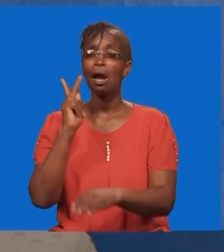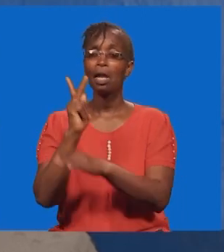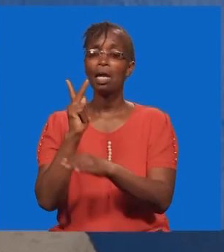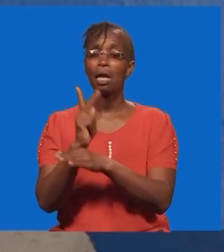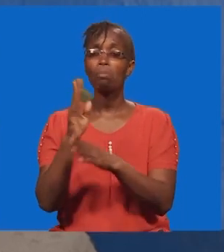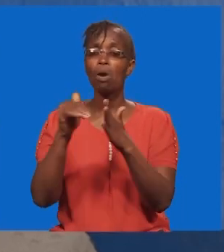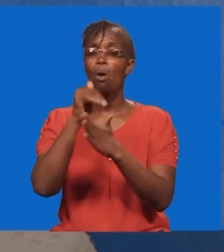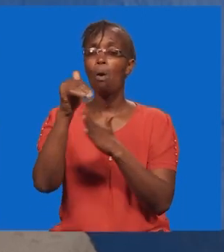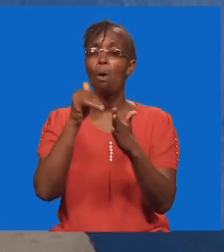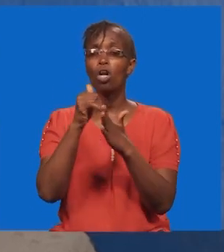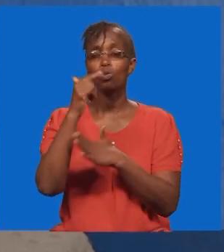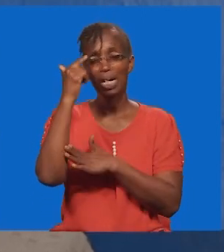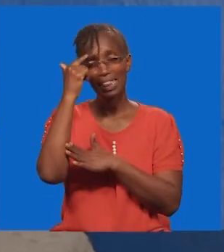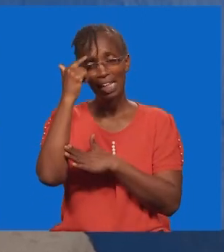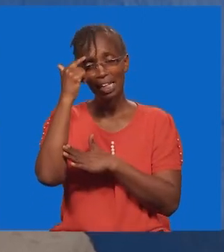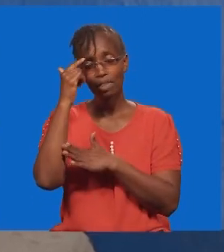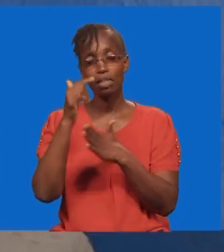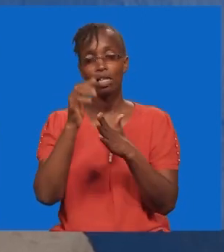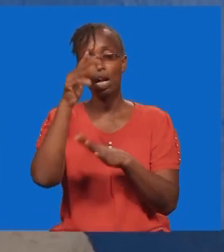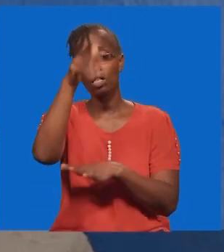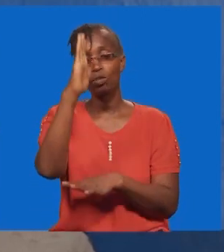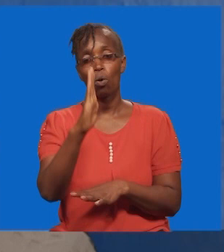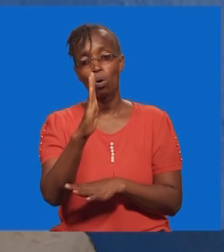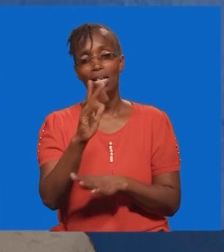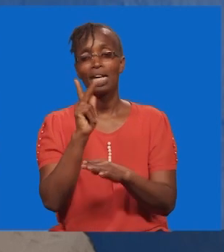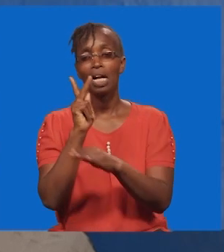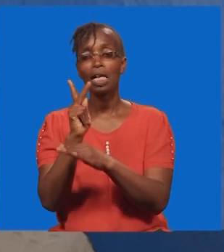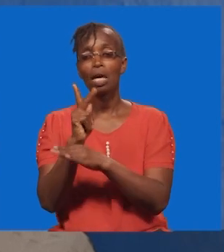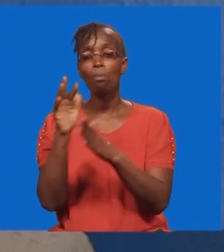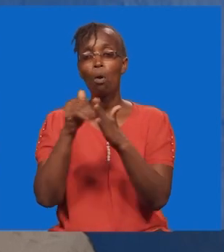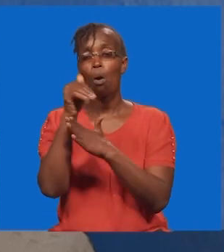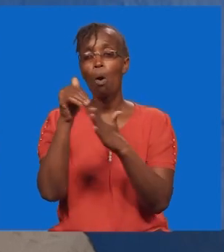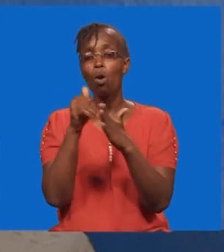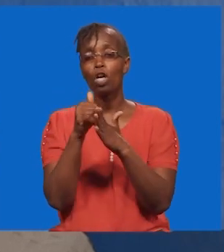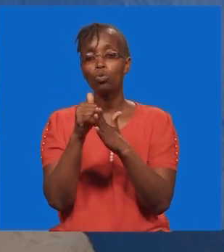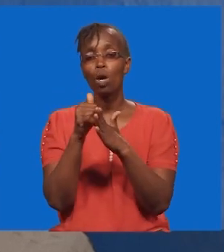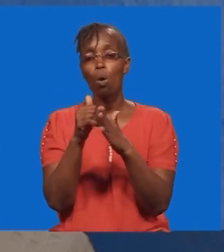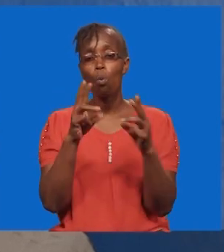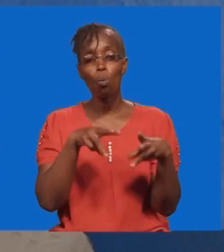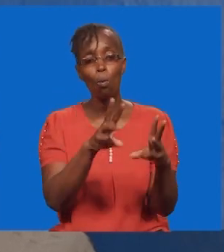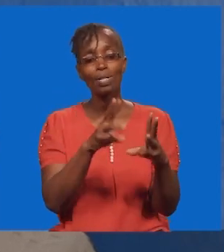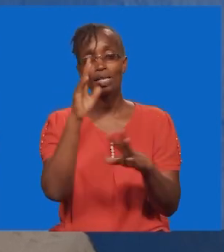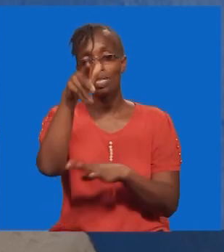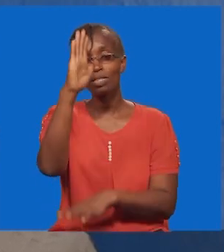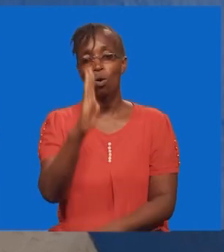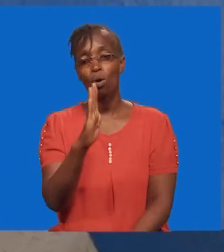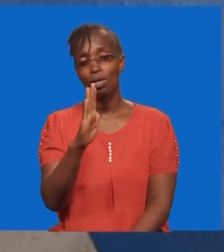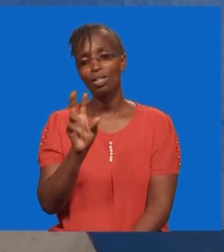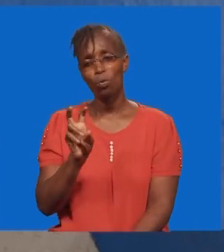weka mawazo yako kwa mungu. Weka mawazo yako kwa mungu.